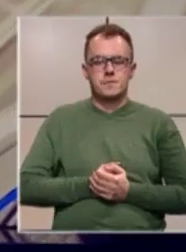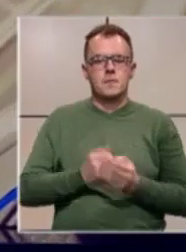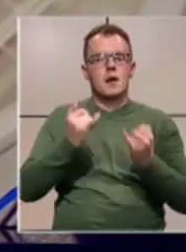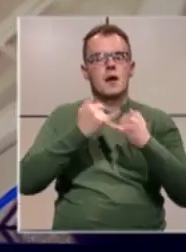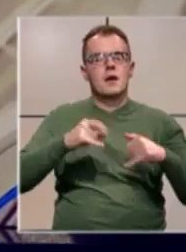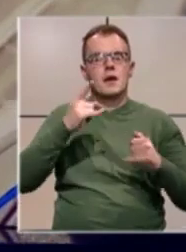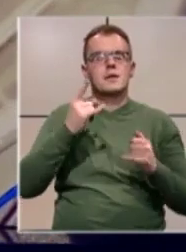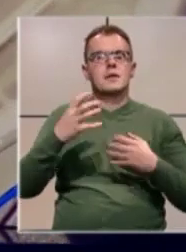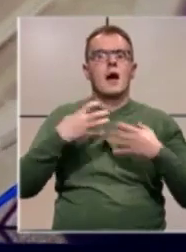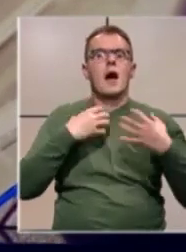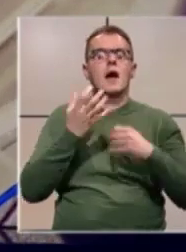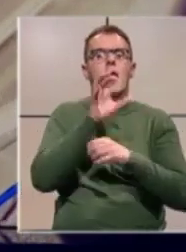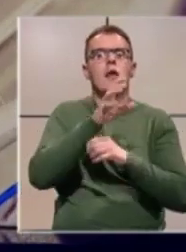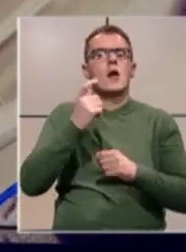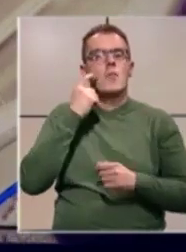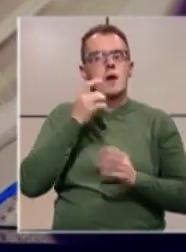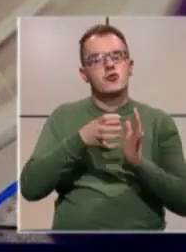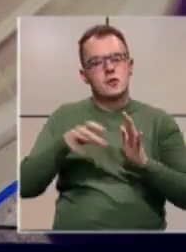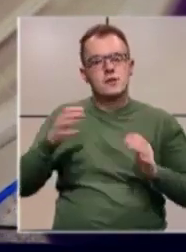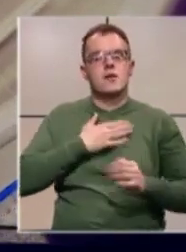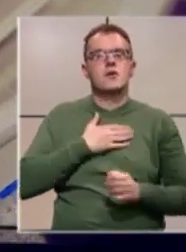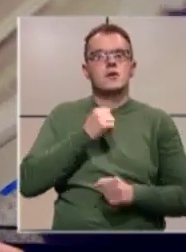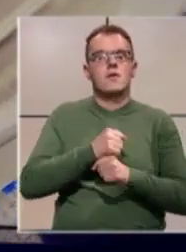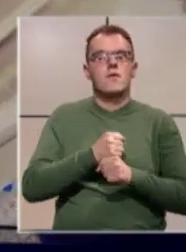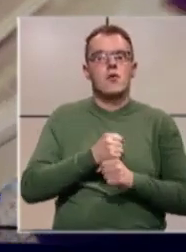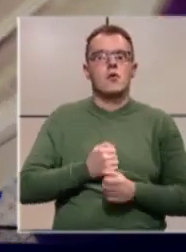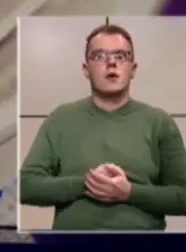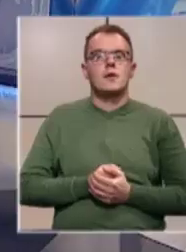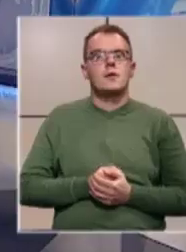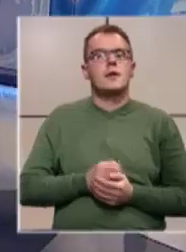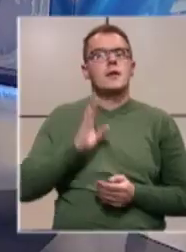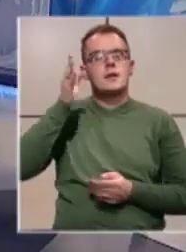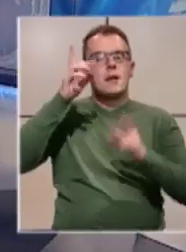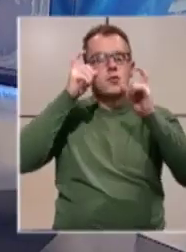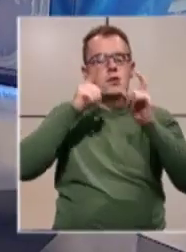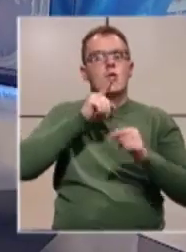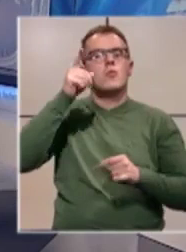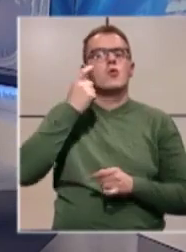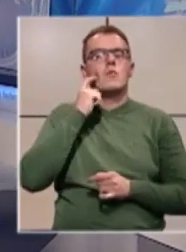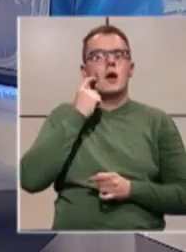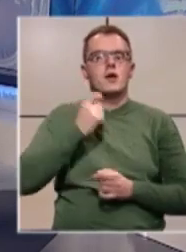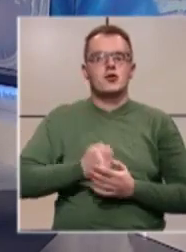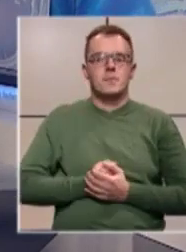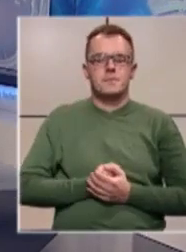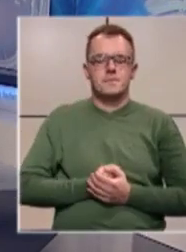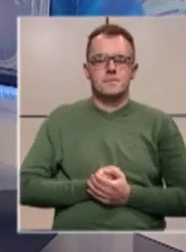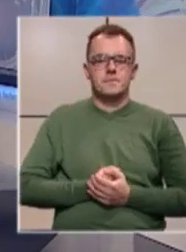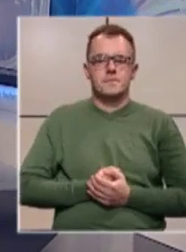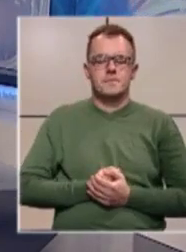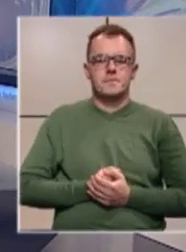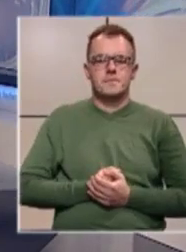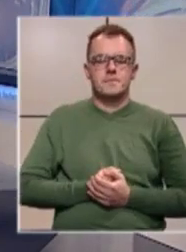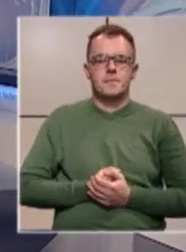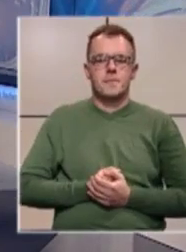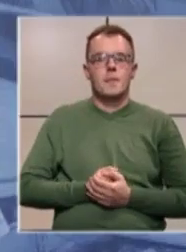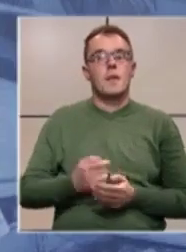Gradska galerija u Bihaću nastavlja svoj rad nakon mjera Zabrane. Idemo slikom ponovno do Bihaća. Ene se izvoli. Tako